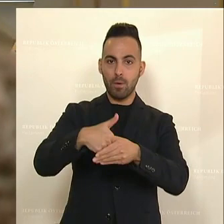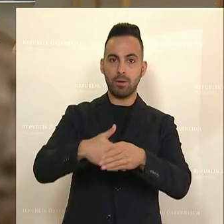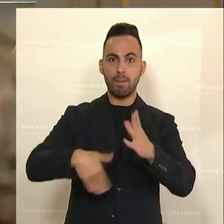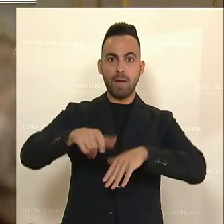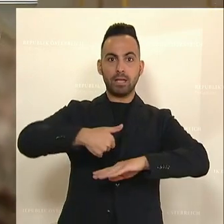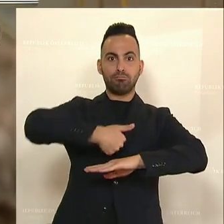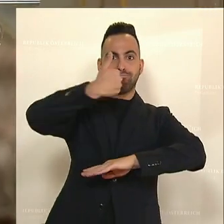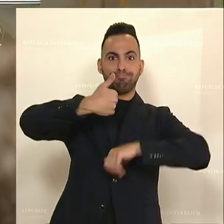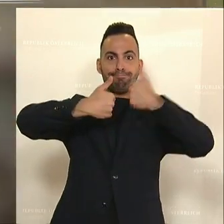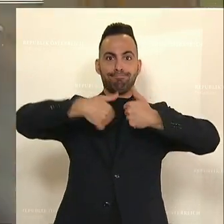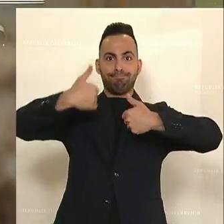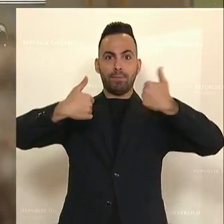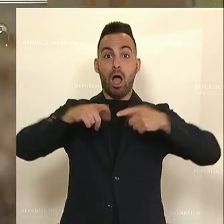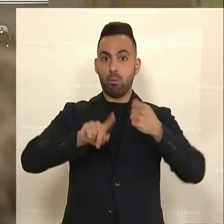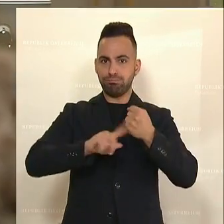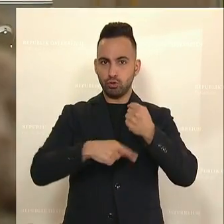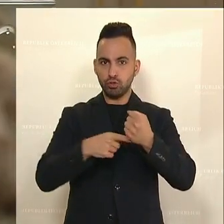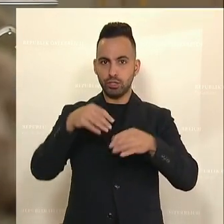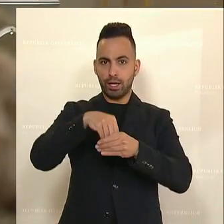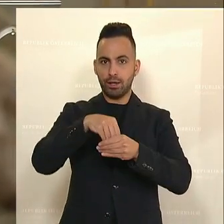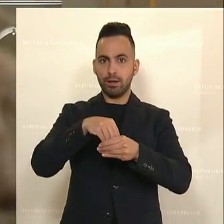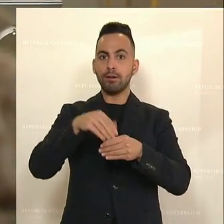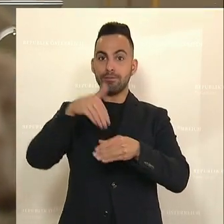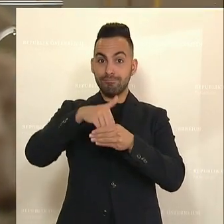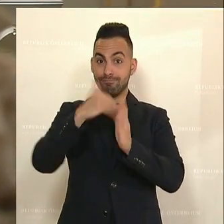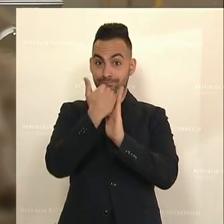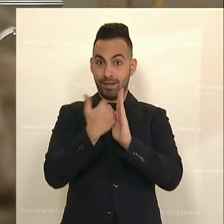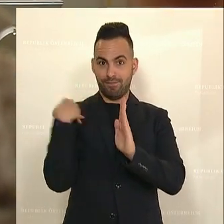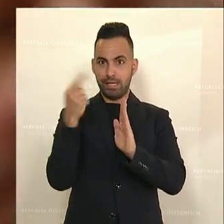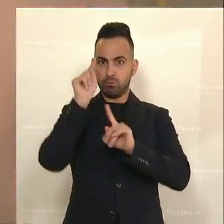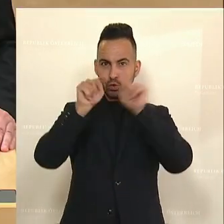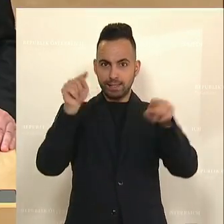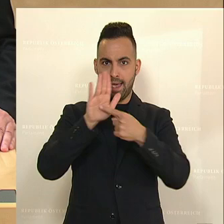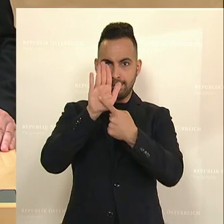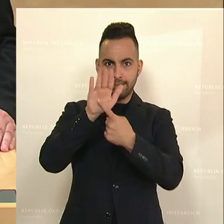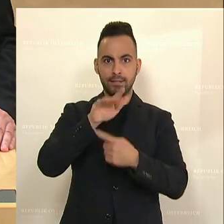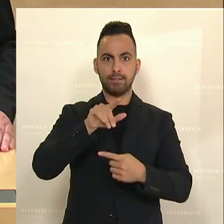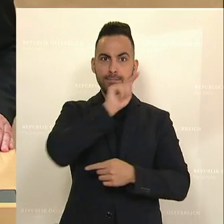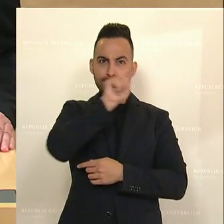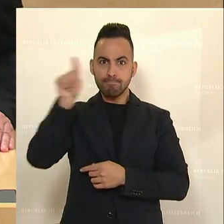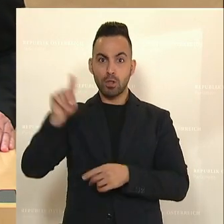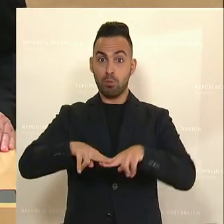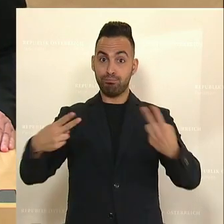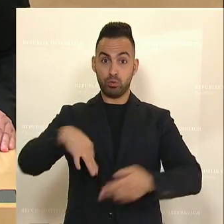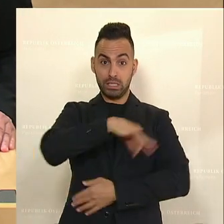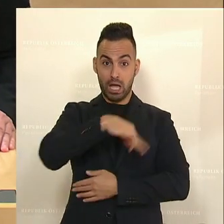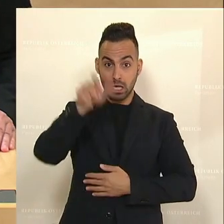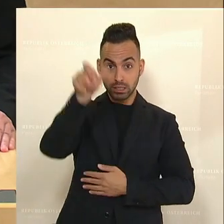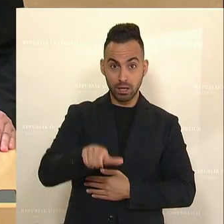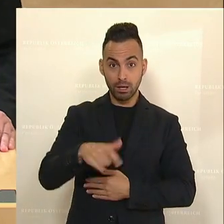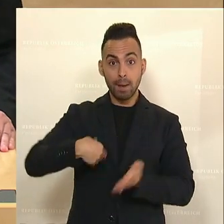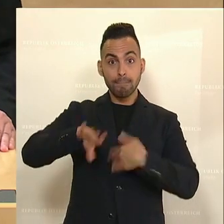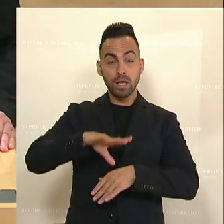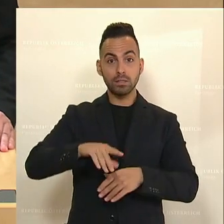Organe, die heute auch im Budget behandelt werden, sind die ersten, auf die wir zeigen müssen. Und der Bundeskanzler, die